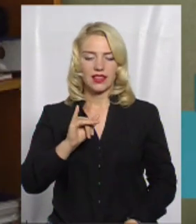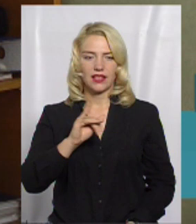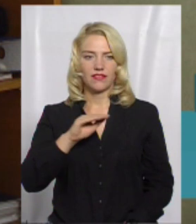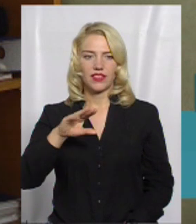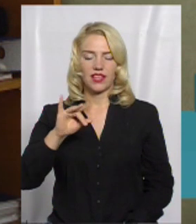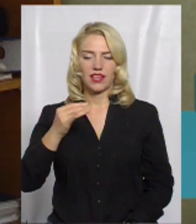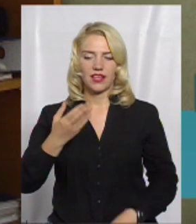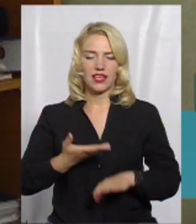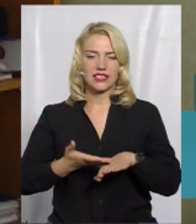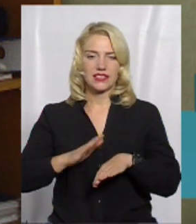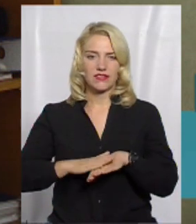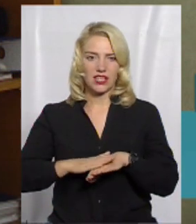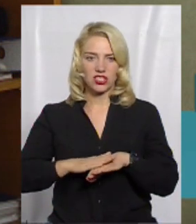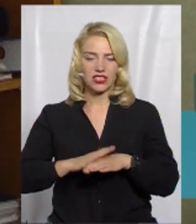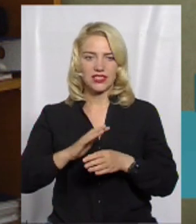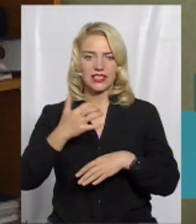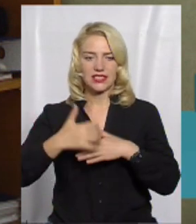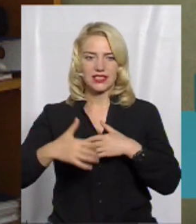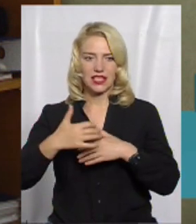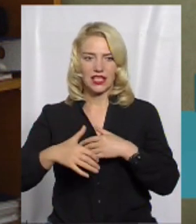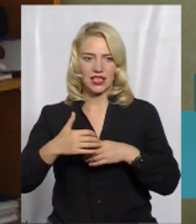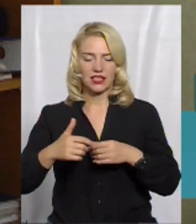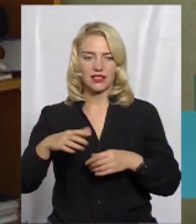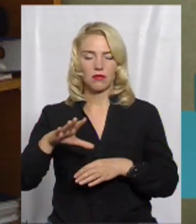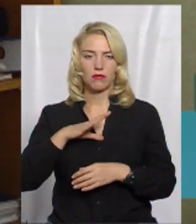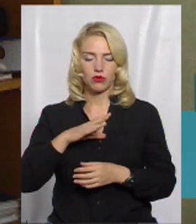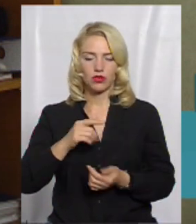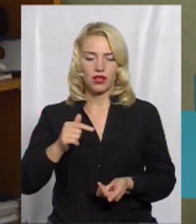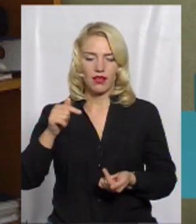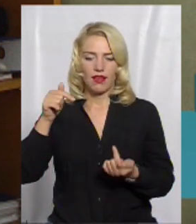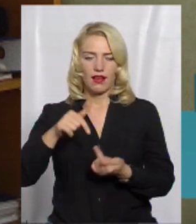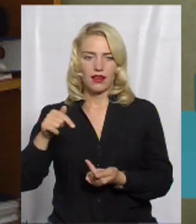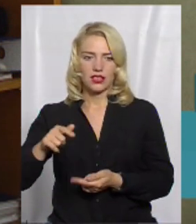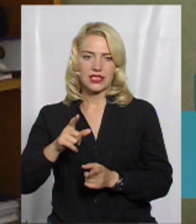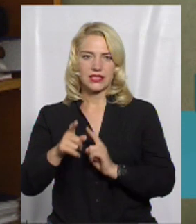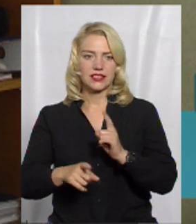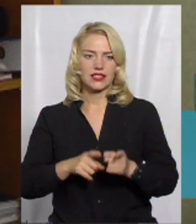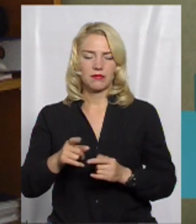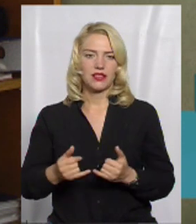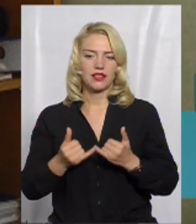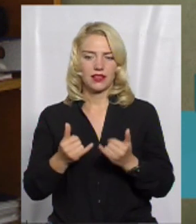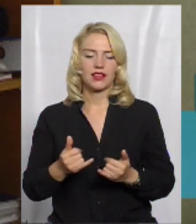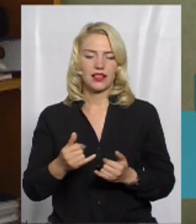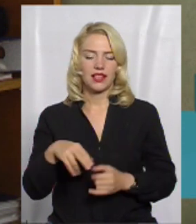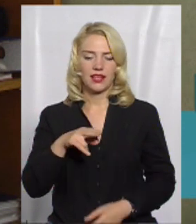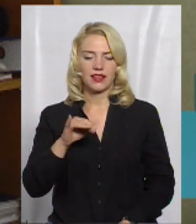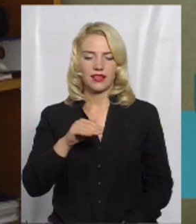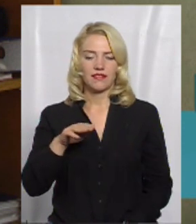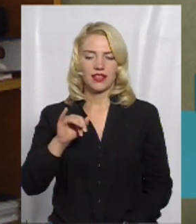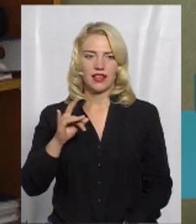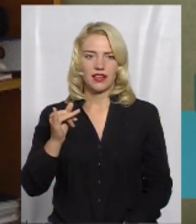важкості. В ротоглотці були характерні зміни для дифтерії, тому